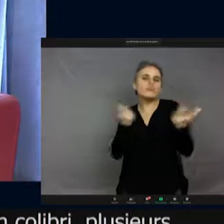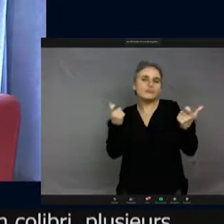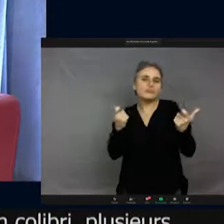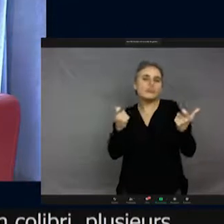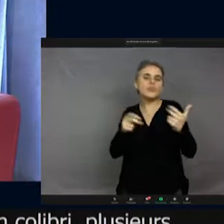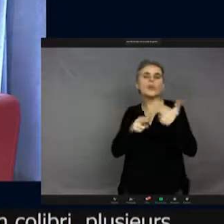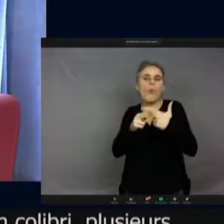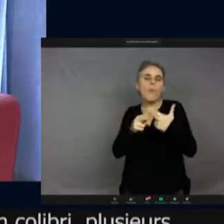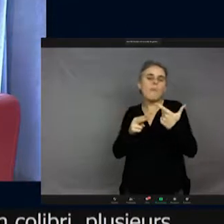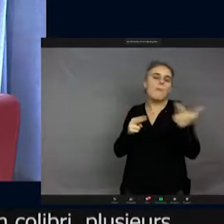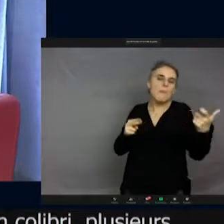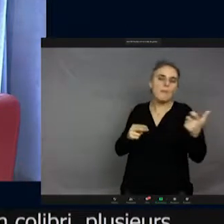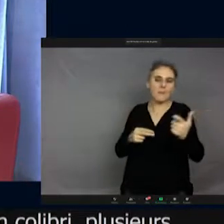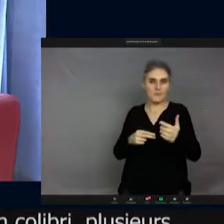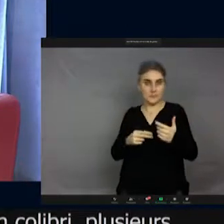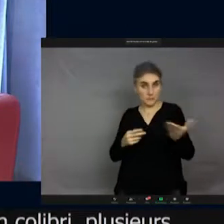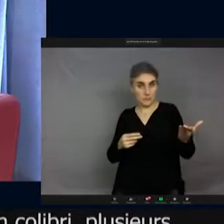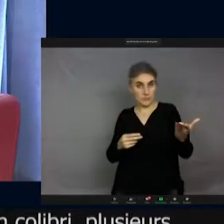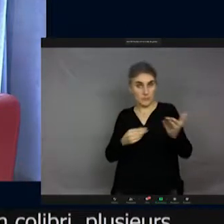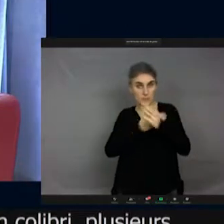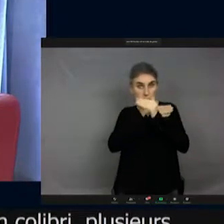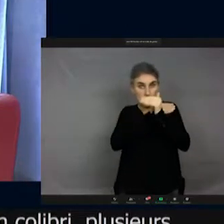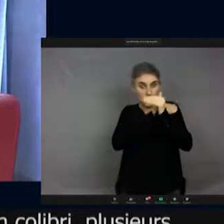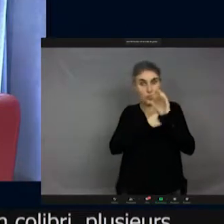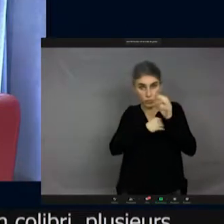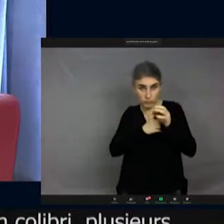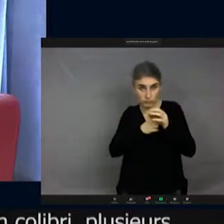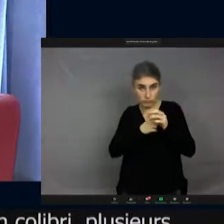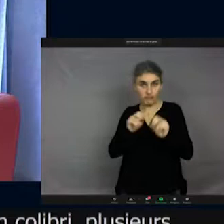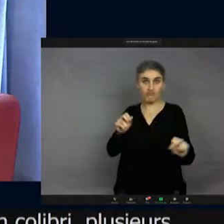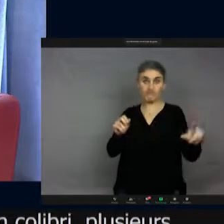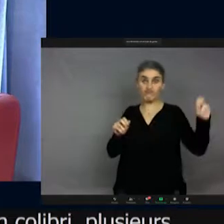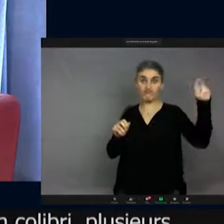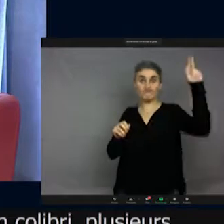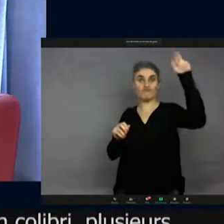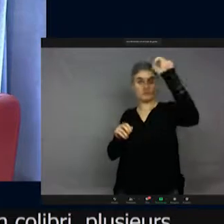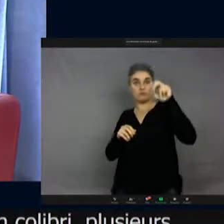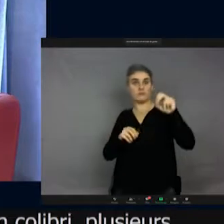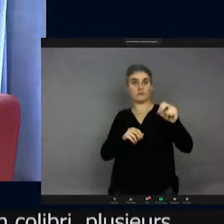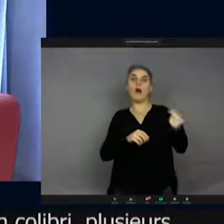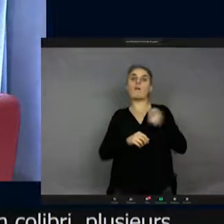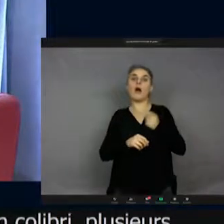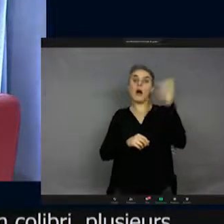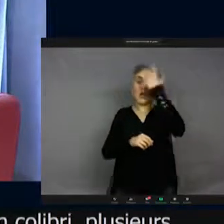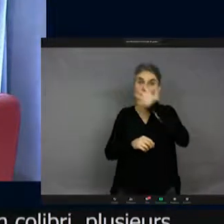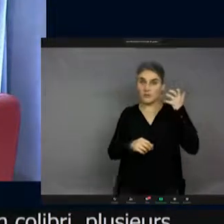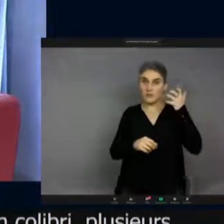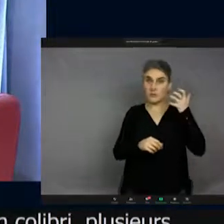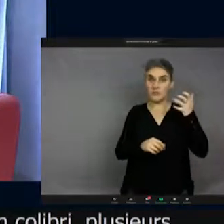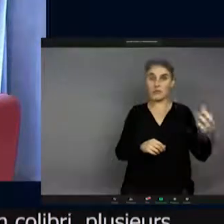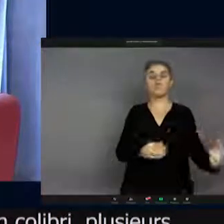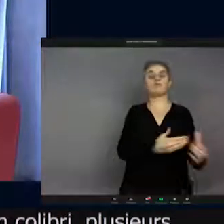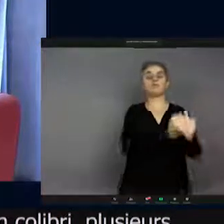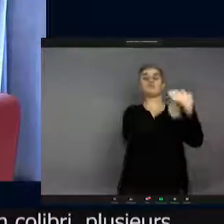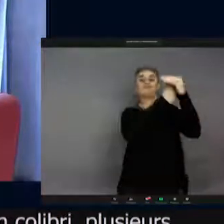gazé. Et ceux-là, oui, sont migrateurs, viennent d'Afrique au printemps ou du sud, en tout cas, parce qu